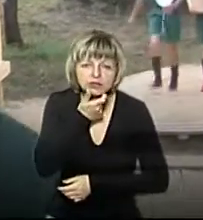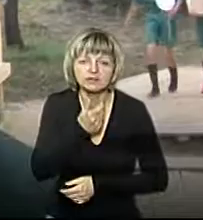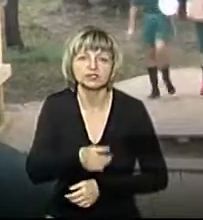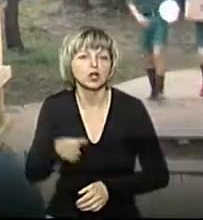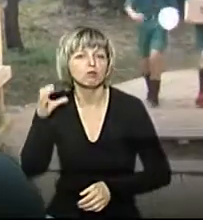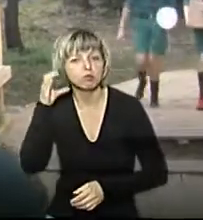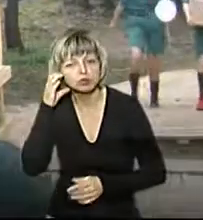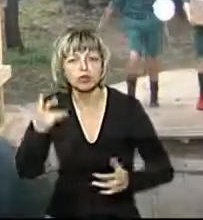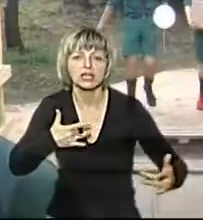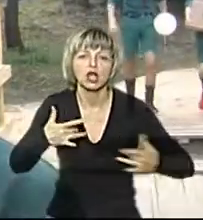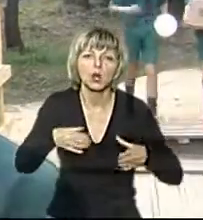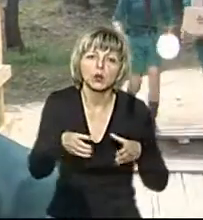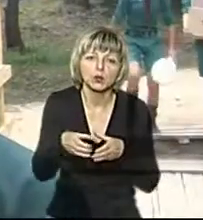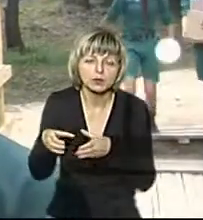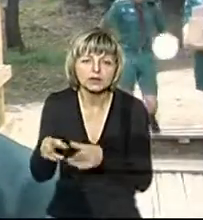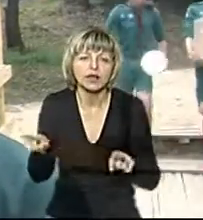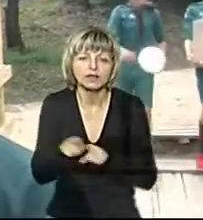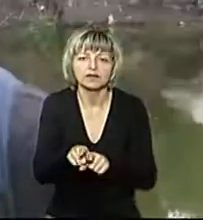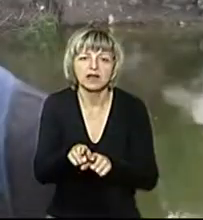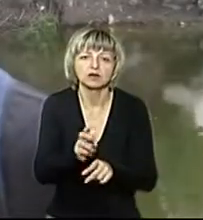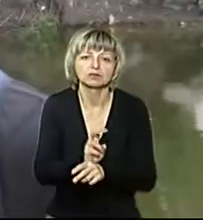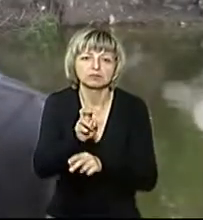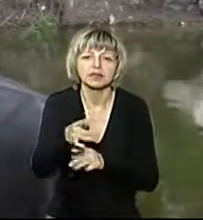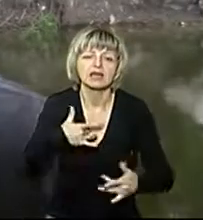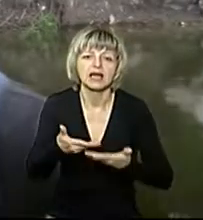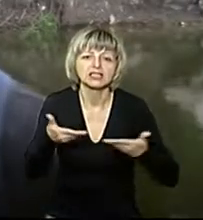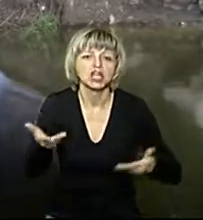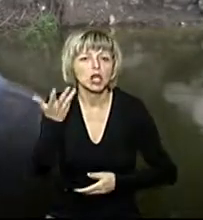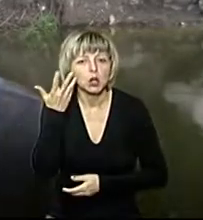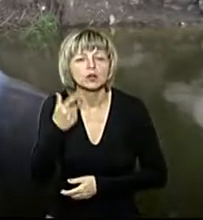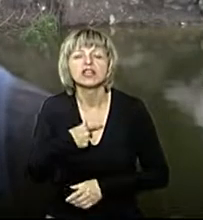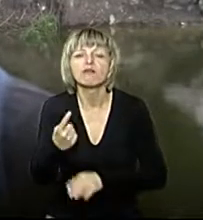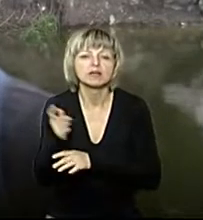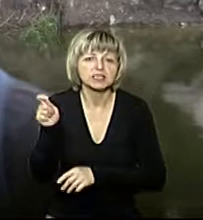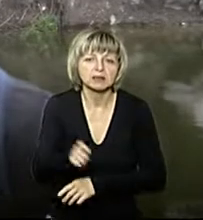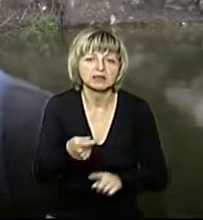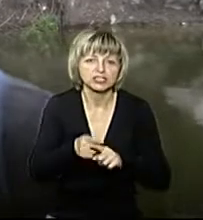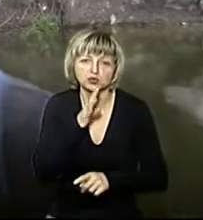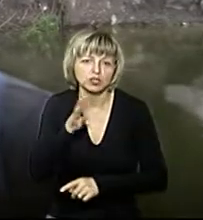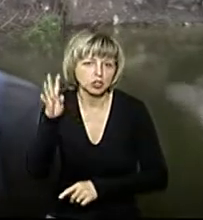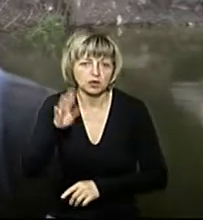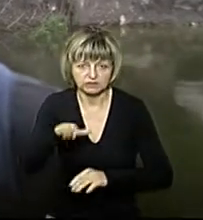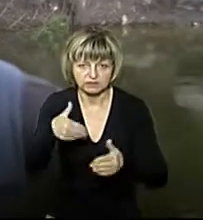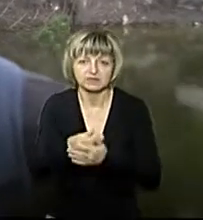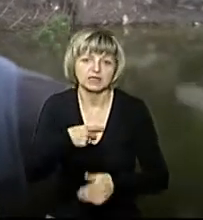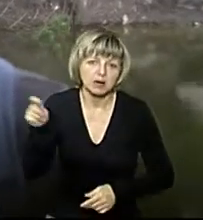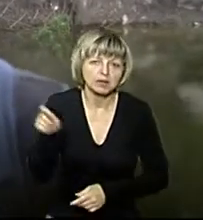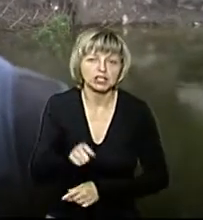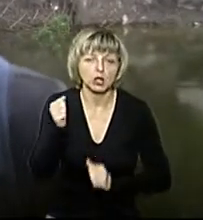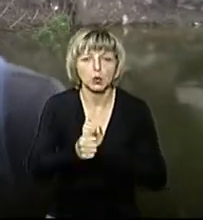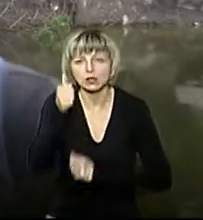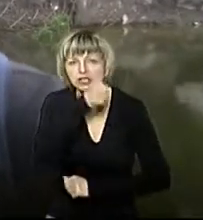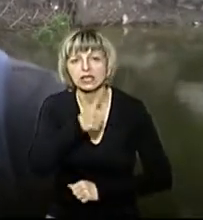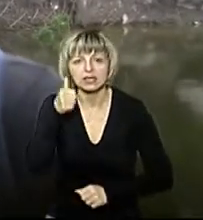гутірках когось, але також відвідати сцену. Перший раз, коли я його відвідав, це було вже 5 років назад, і я з того часу відвідаю його кожен рік.